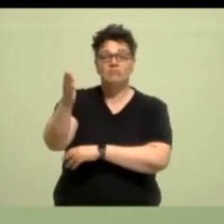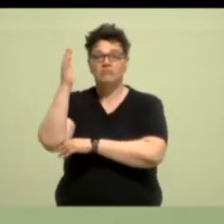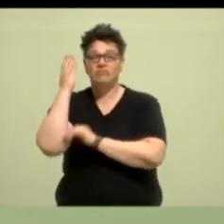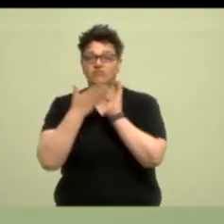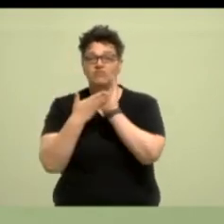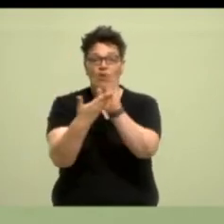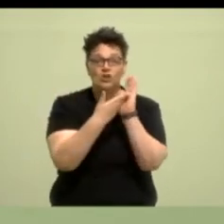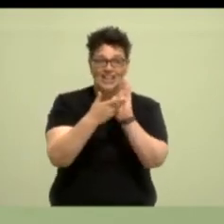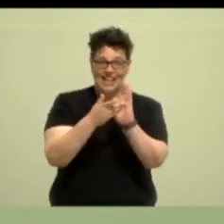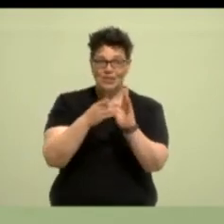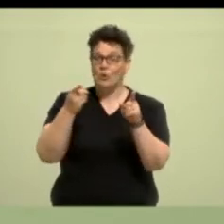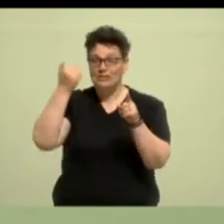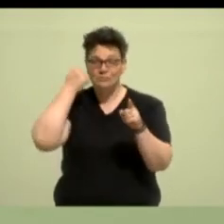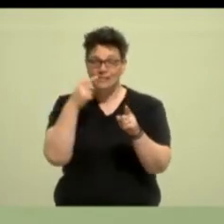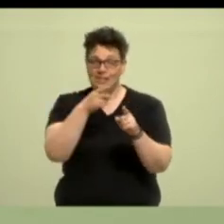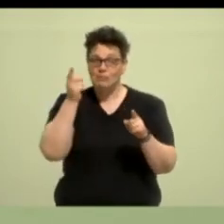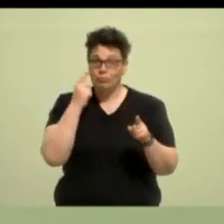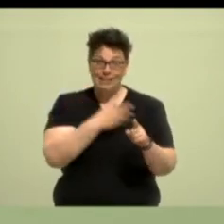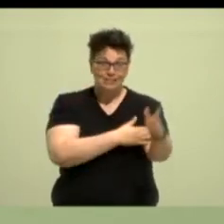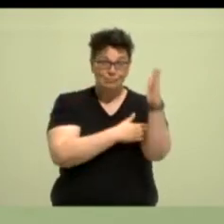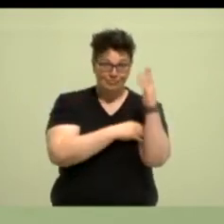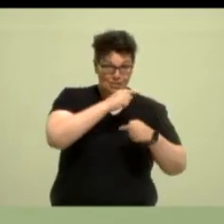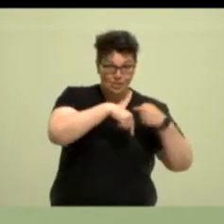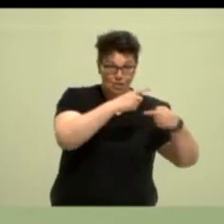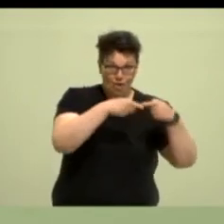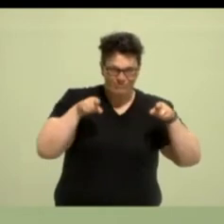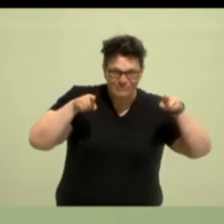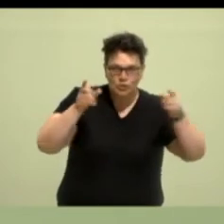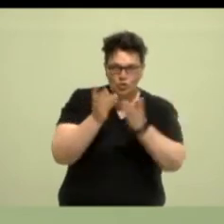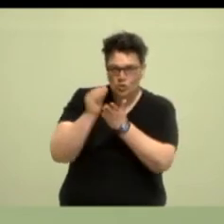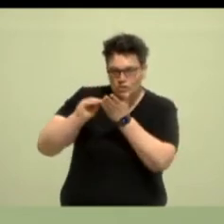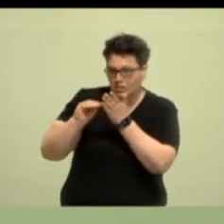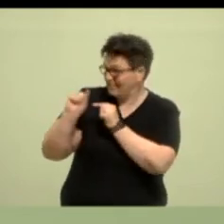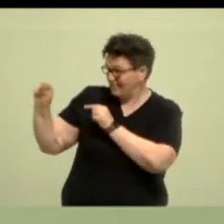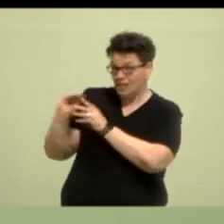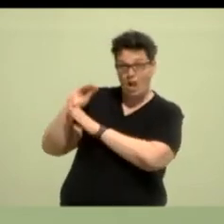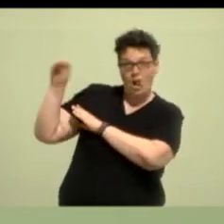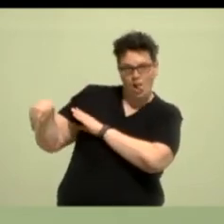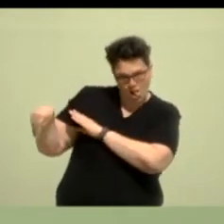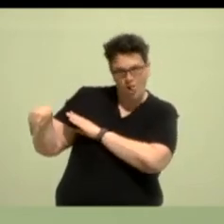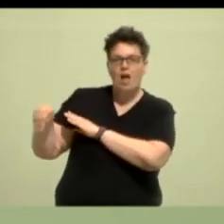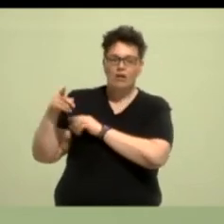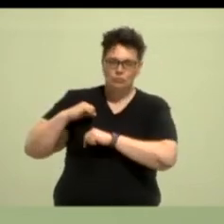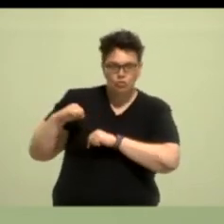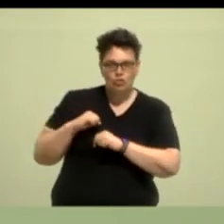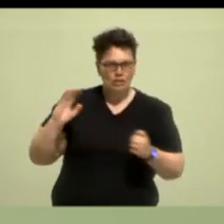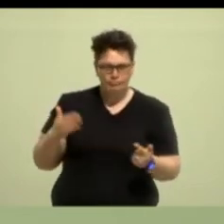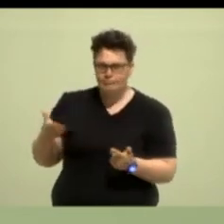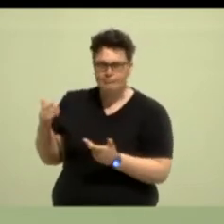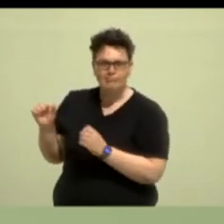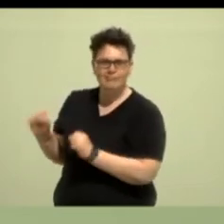während der Rede eure Fragen aufschreiben und vorne in die Frageboxen werfen könntet, damit wir hier zügig vorankommen.